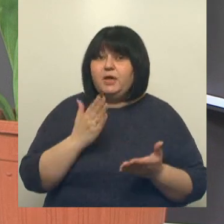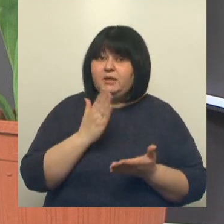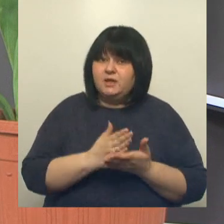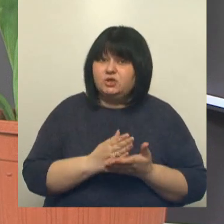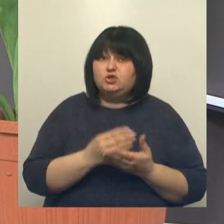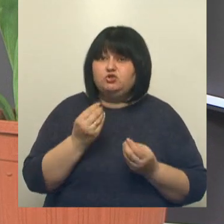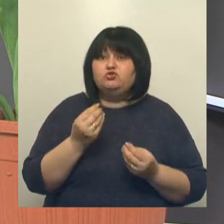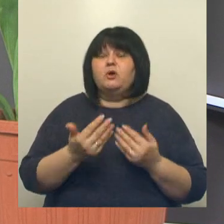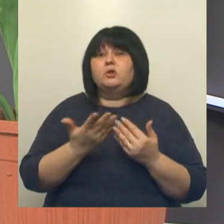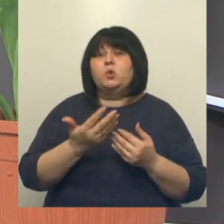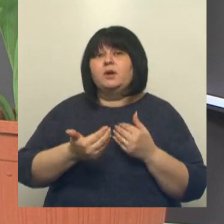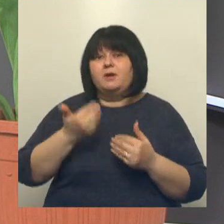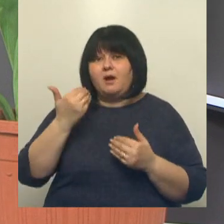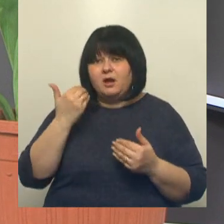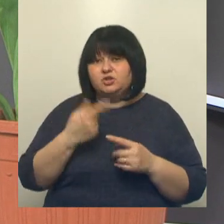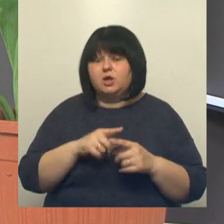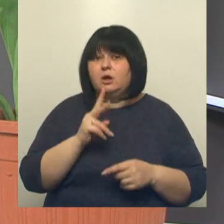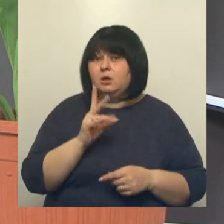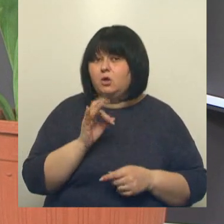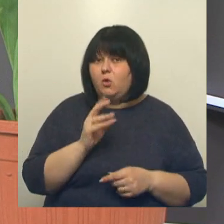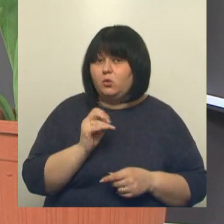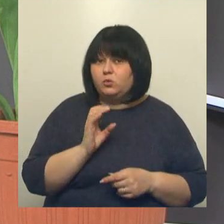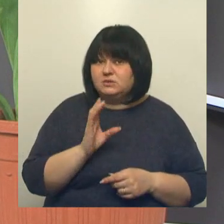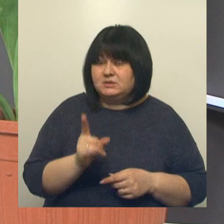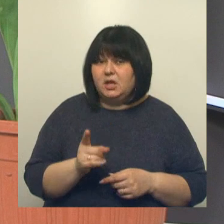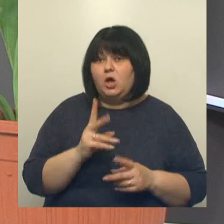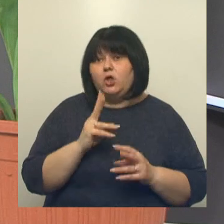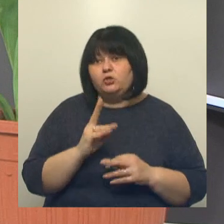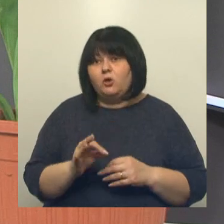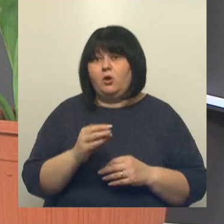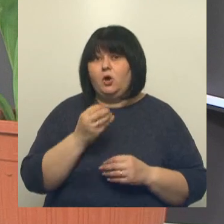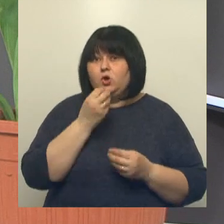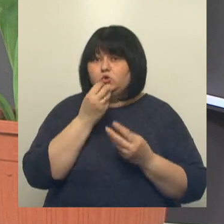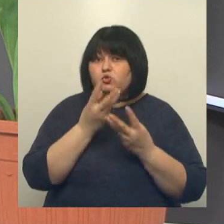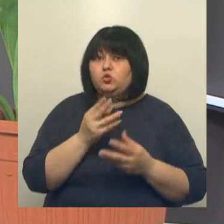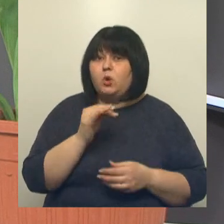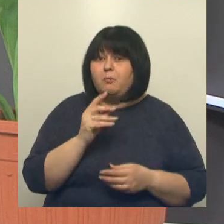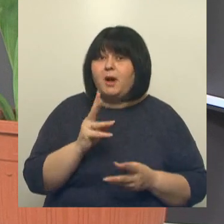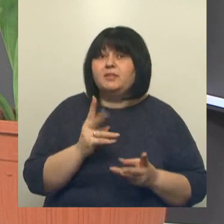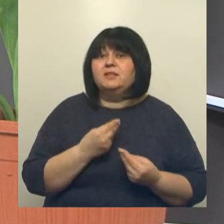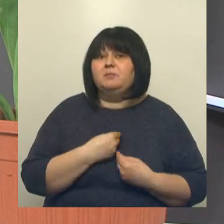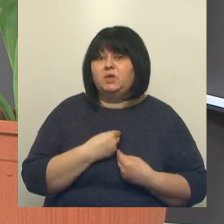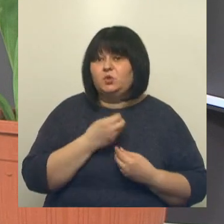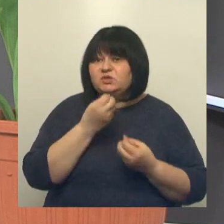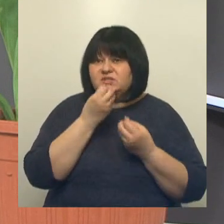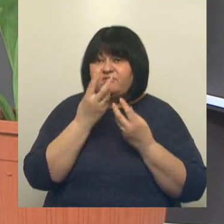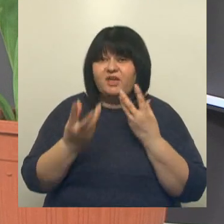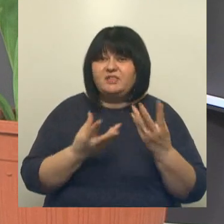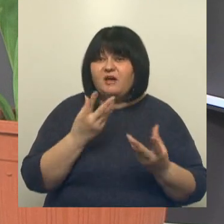те, которые еще раньше распускаются. Это крокусы. Но именно тюльпаны нам дают вот это цветовое пятно,